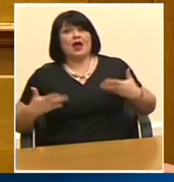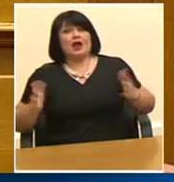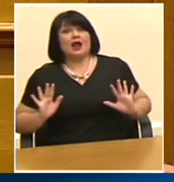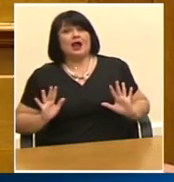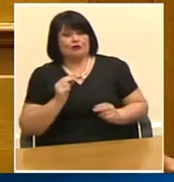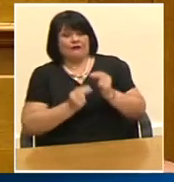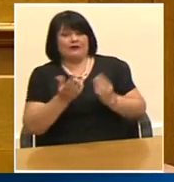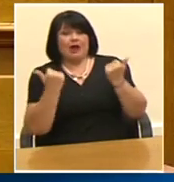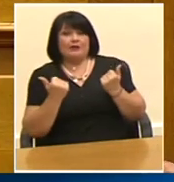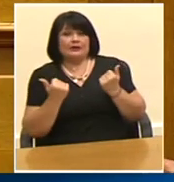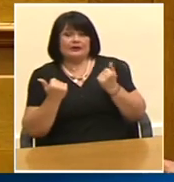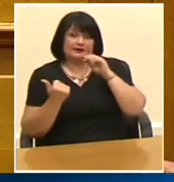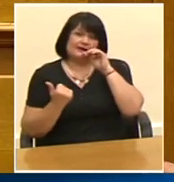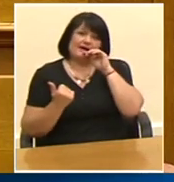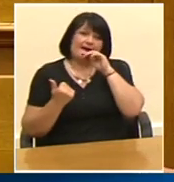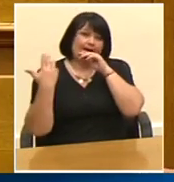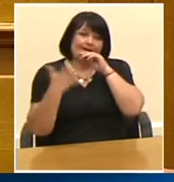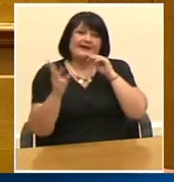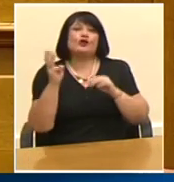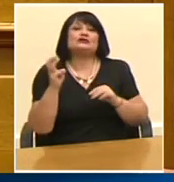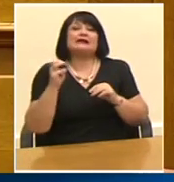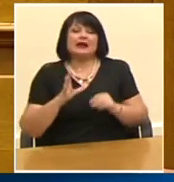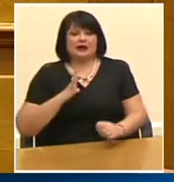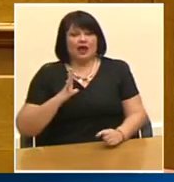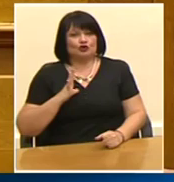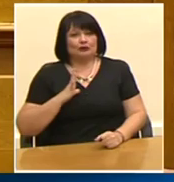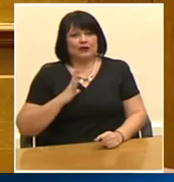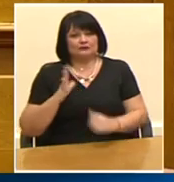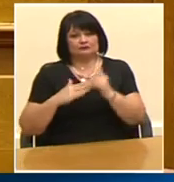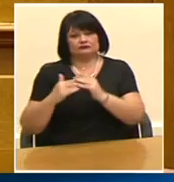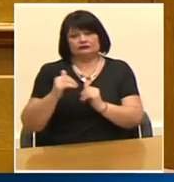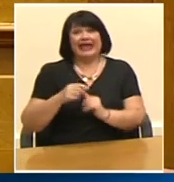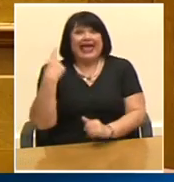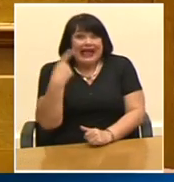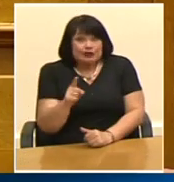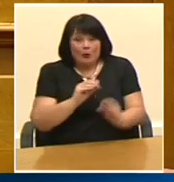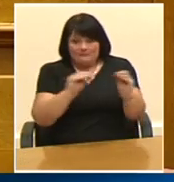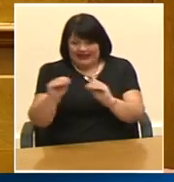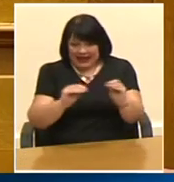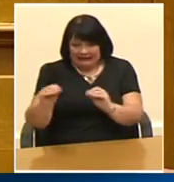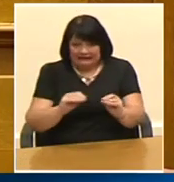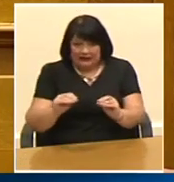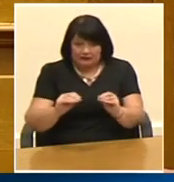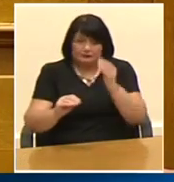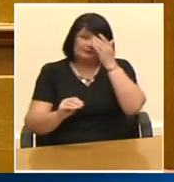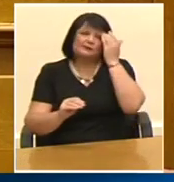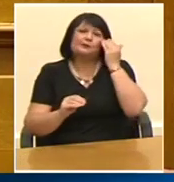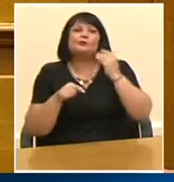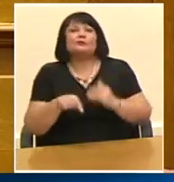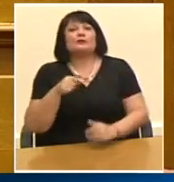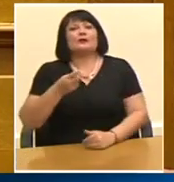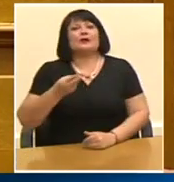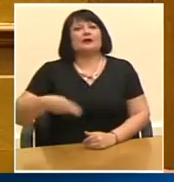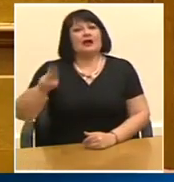υπερδομή με τα 530 άτομα εκ των οποίων η 100 μετακλητή οι οποίοι μάλιστα θα λαμβάνουν αξιμένες